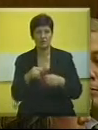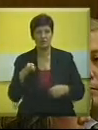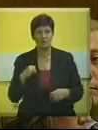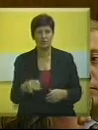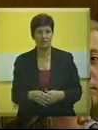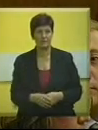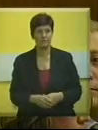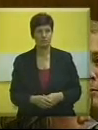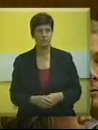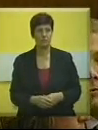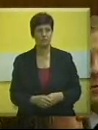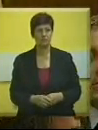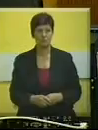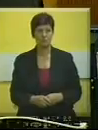Hvala.